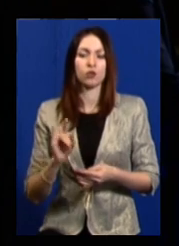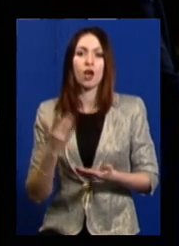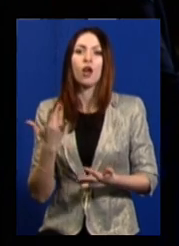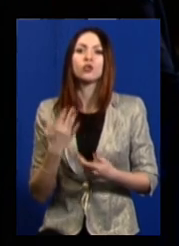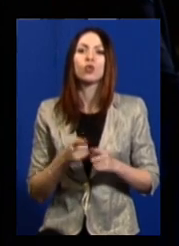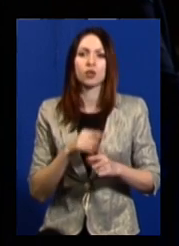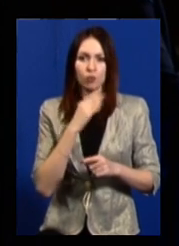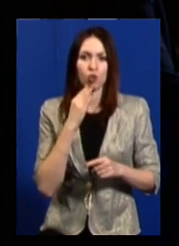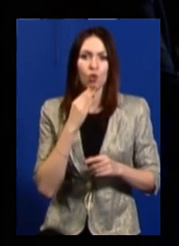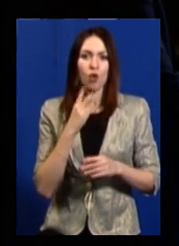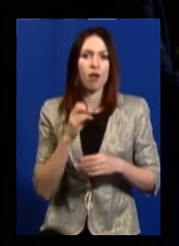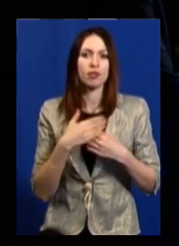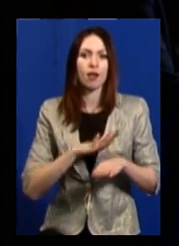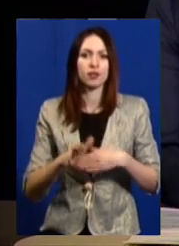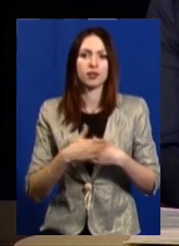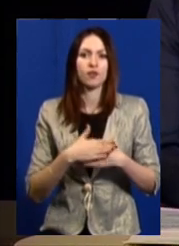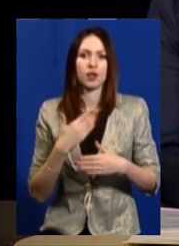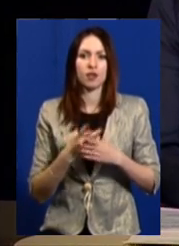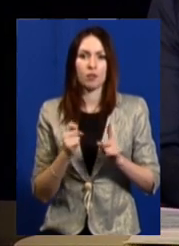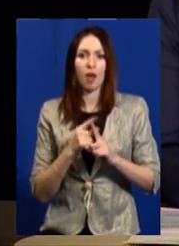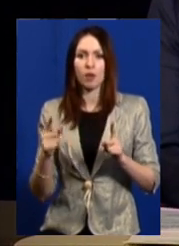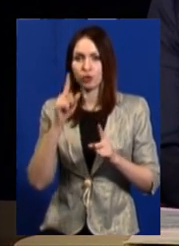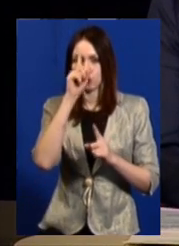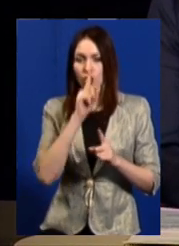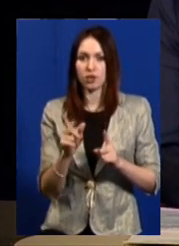невідчинених дверей може статися, наприклад, протягом місяця?